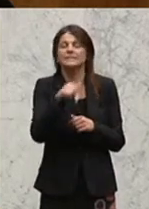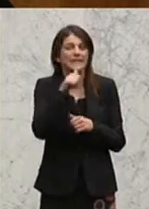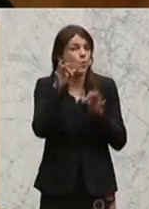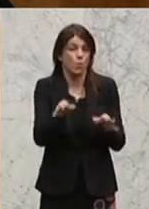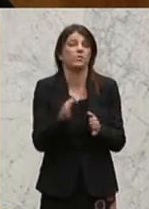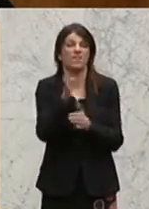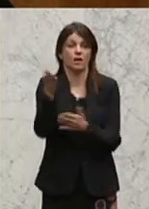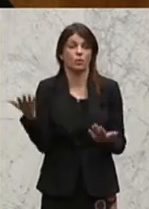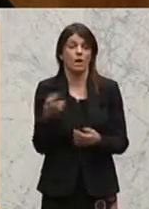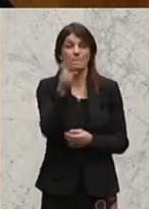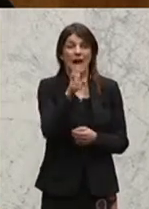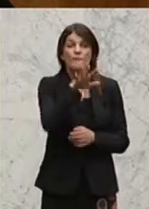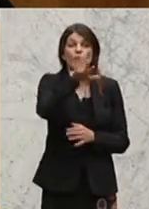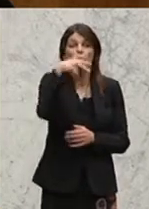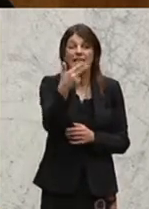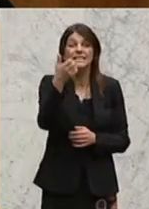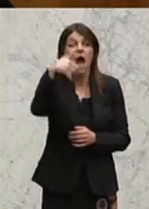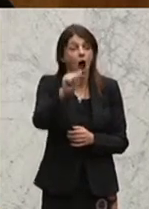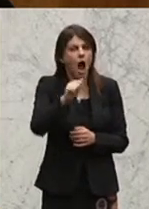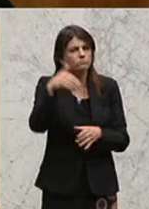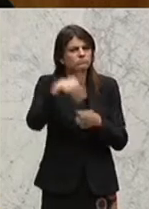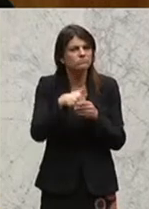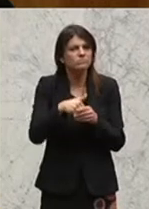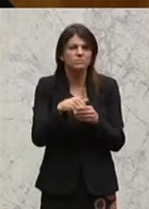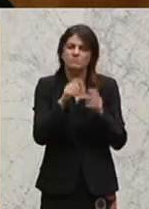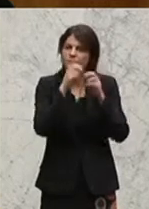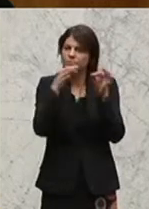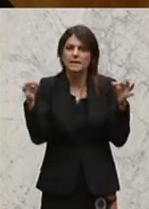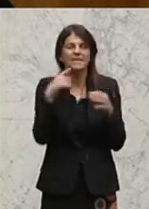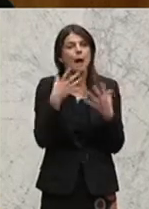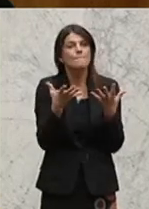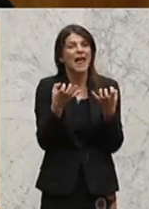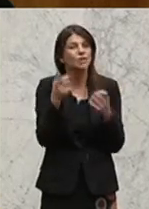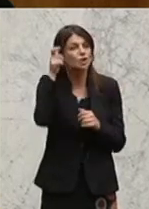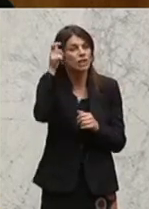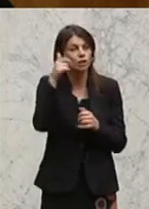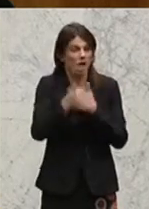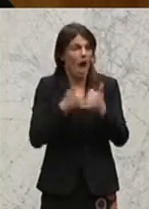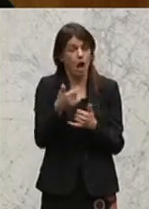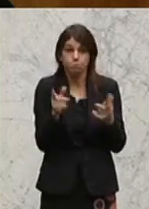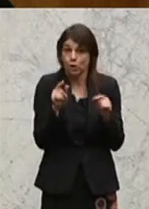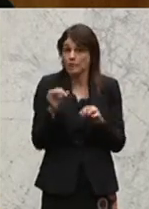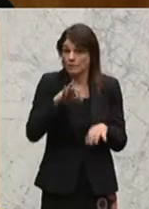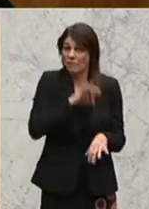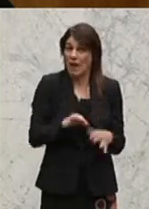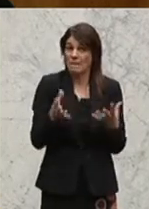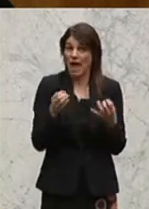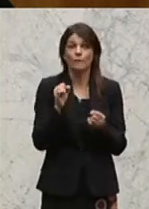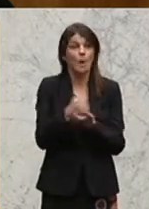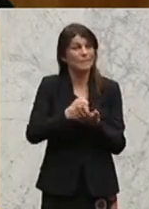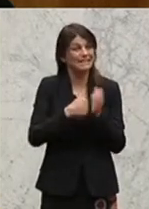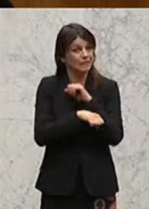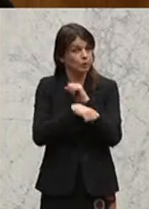Im Paragraf 35a geht es um das praktische klinische Jahr. Das ist so etwas wie ein Pflichtpraktikum für